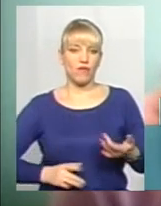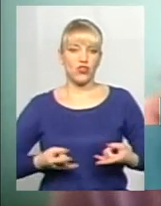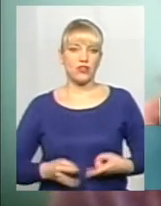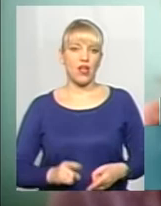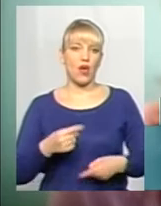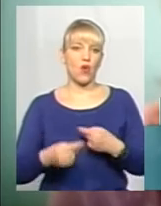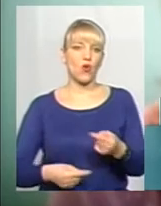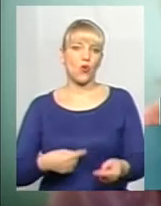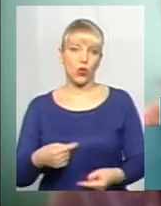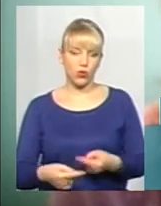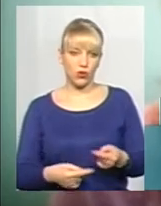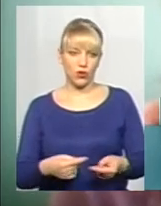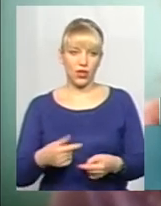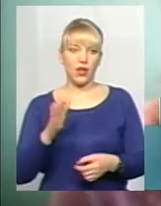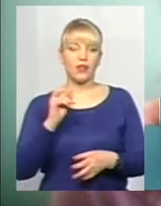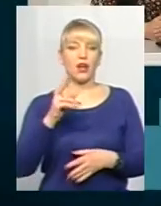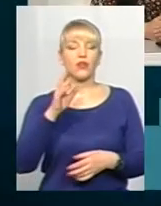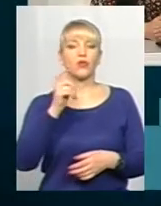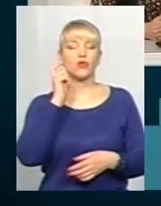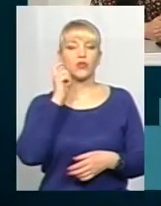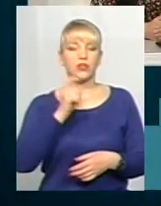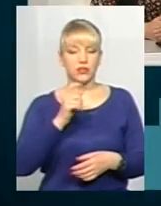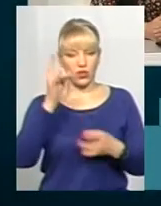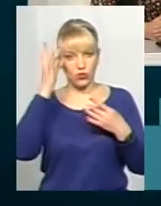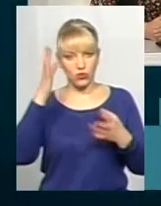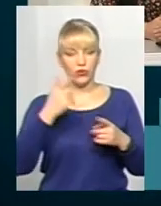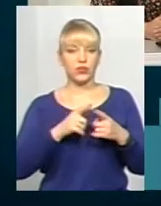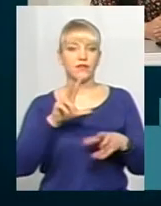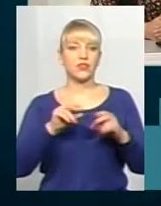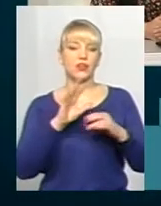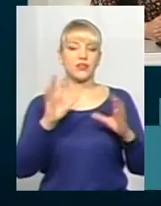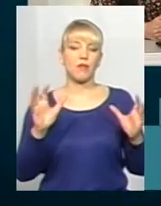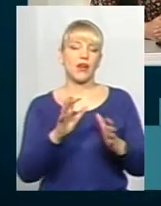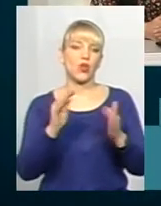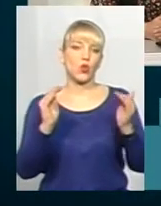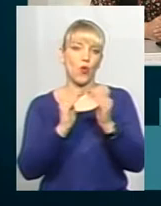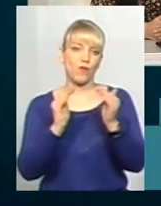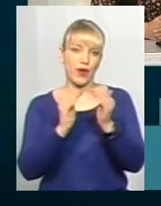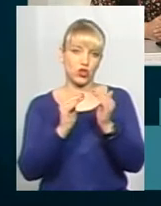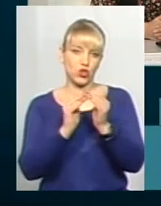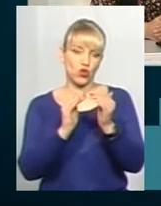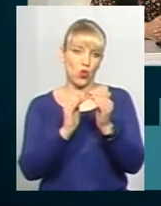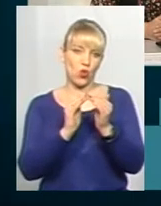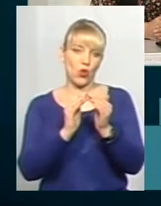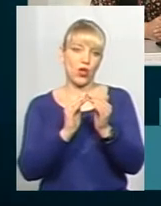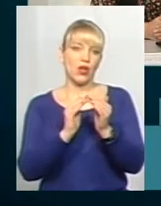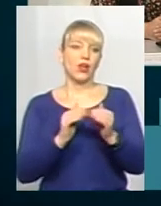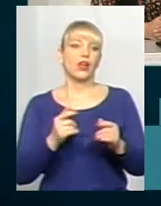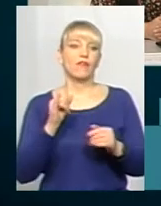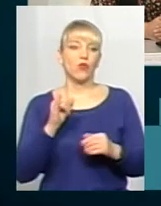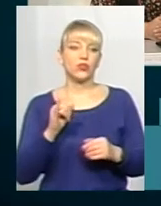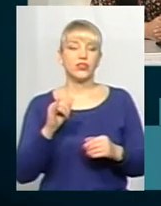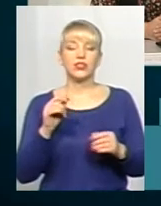про жінку найперше згадуємо як проберегіню домашнього вогнища. І до сьогодні, як би суспільство не